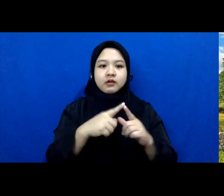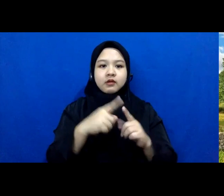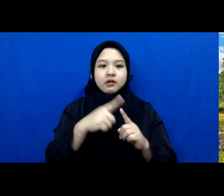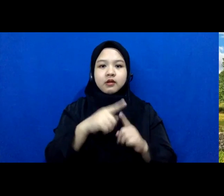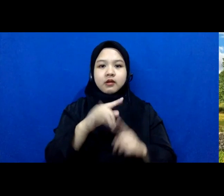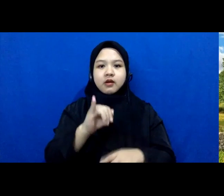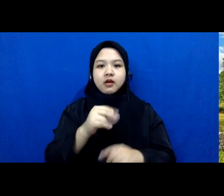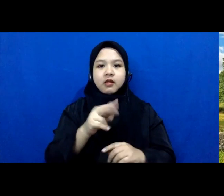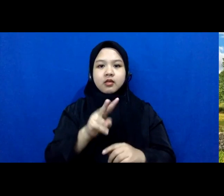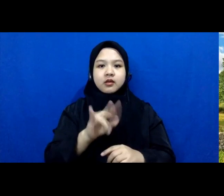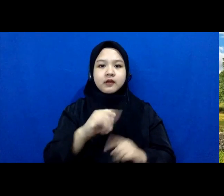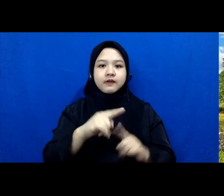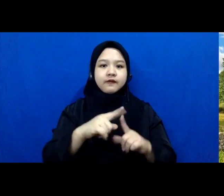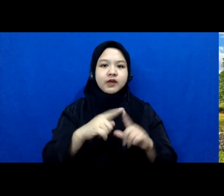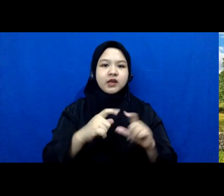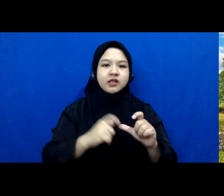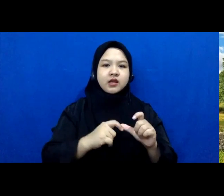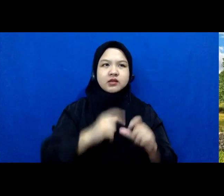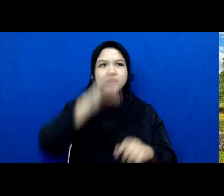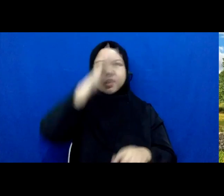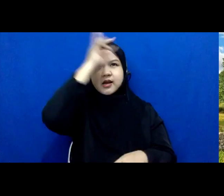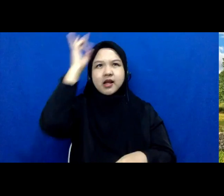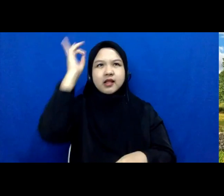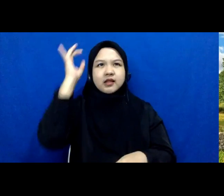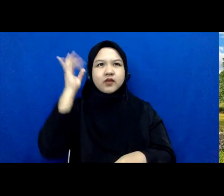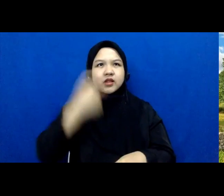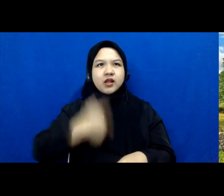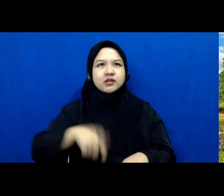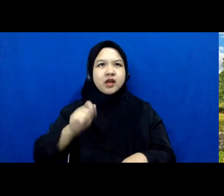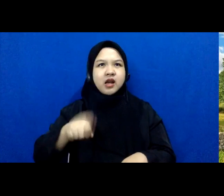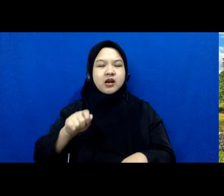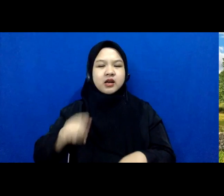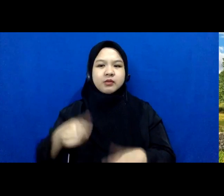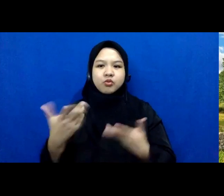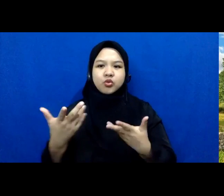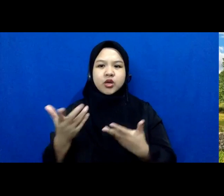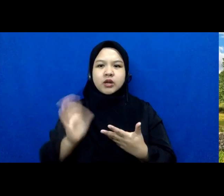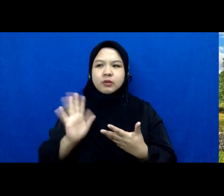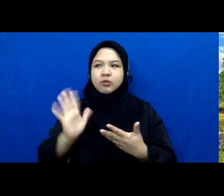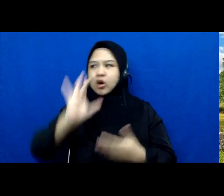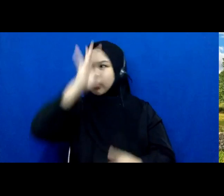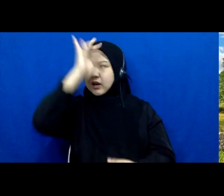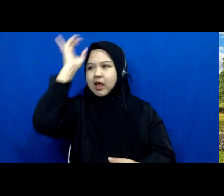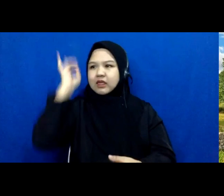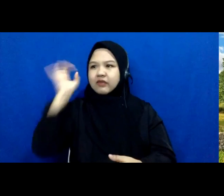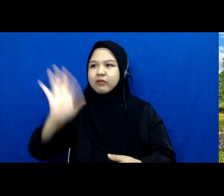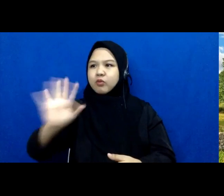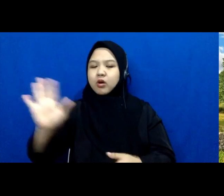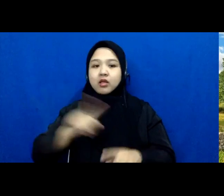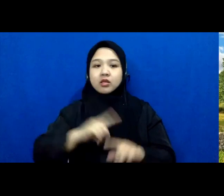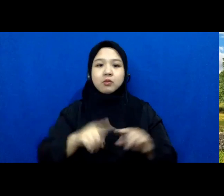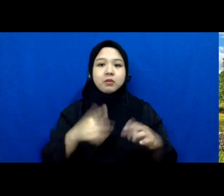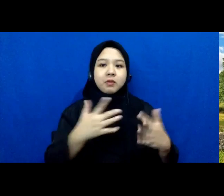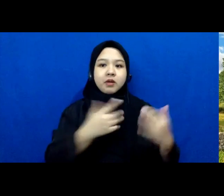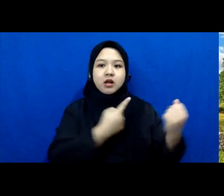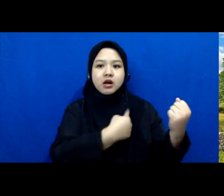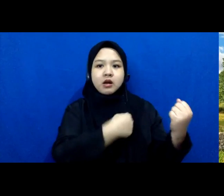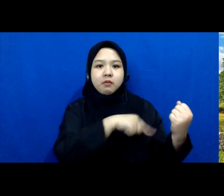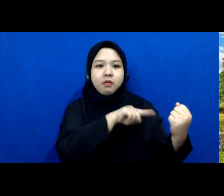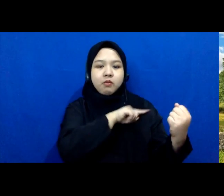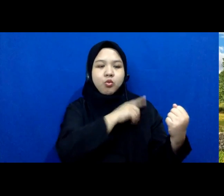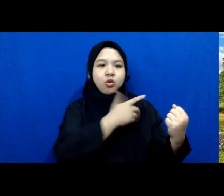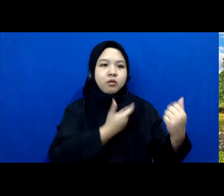hakim itu kalau hakim sebetulnya bukan kreativitas sekali ya Mas Andi tapi kemampuan dia untuk menyusun